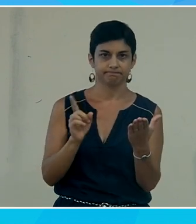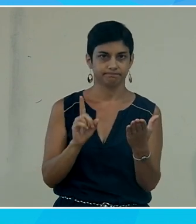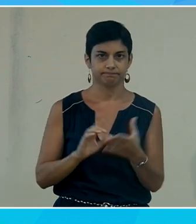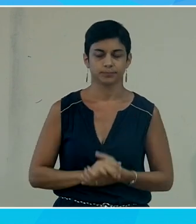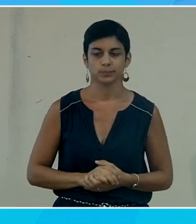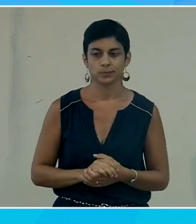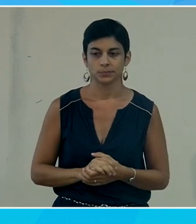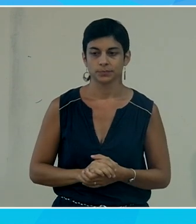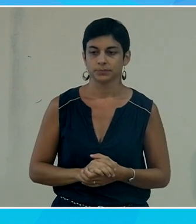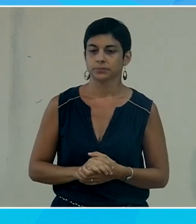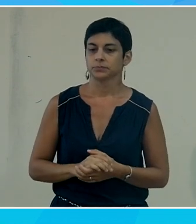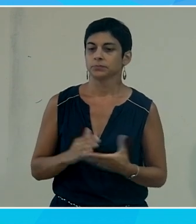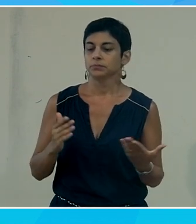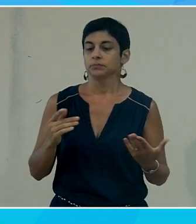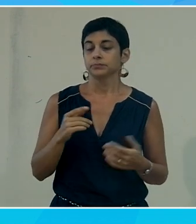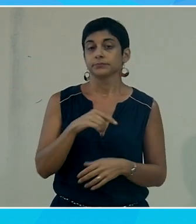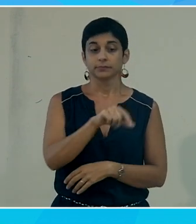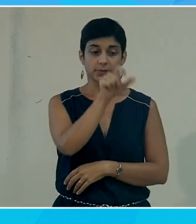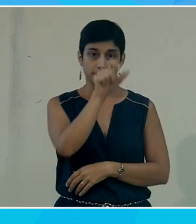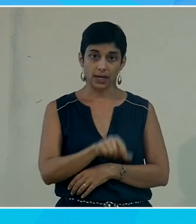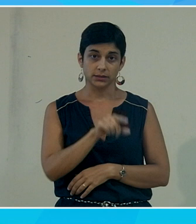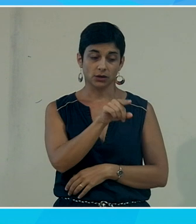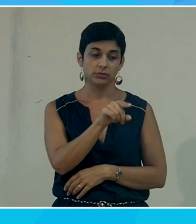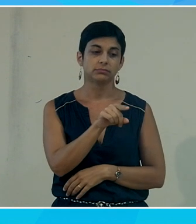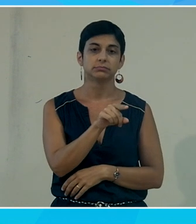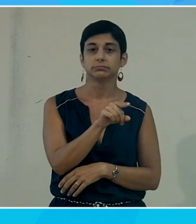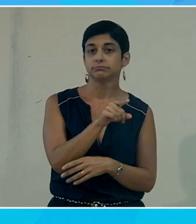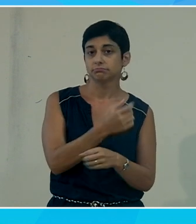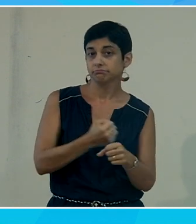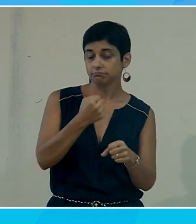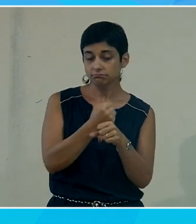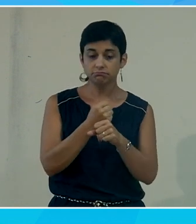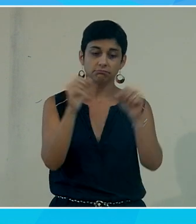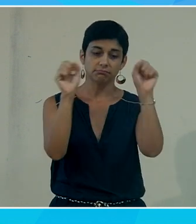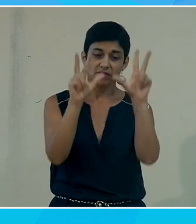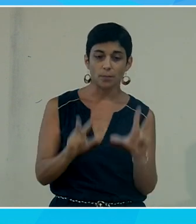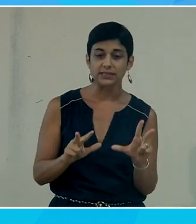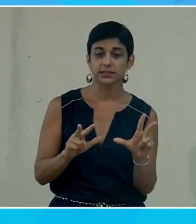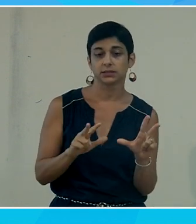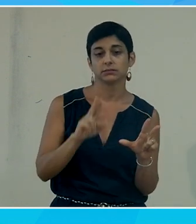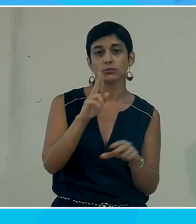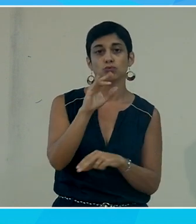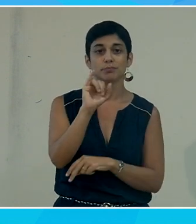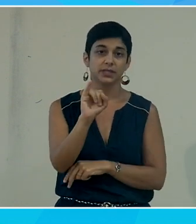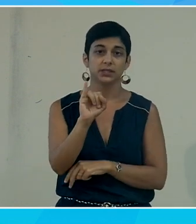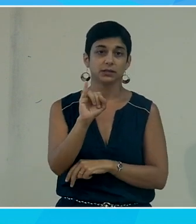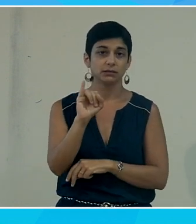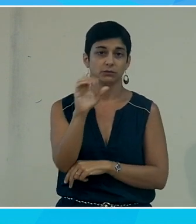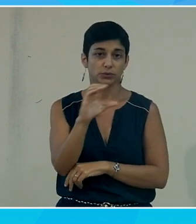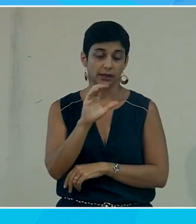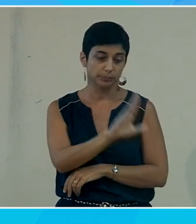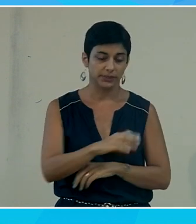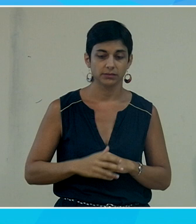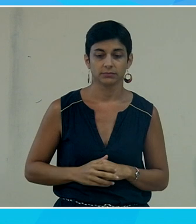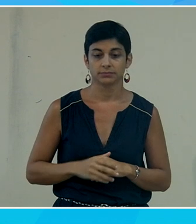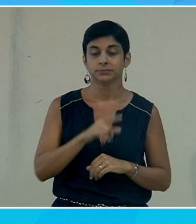il y a Marc Weiser qui est en fait le papa de l'informatique ubiquitaire qui travaille chez Xerox qui a dit